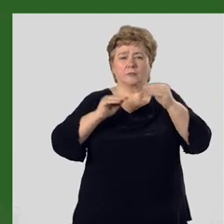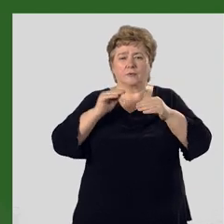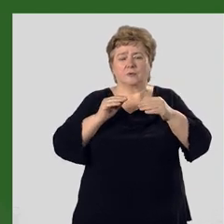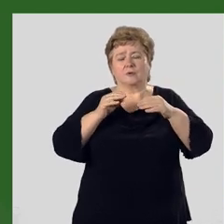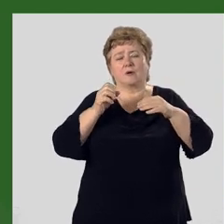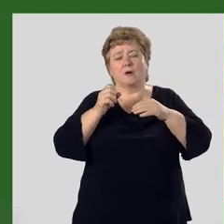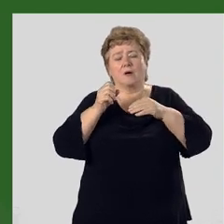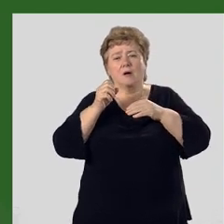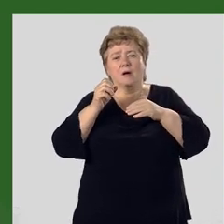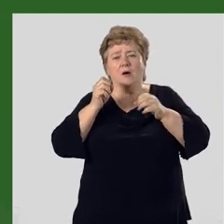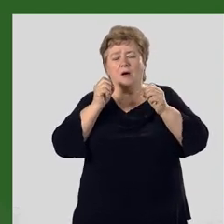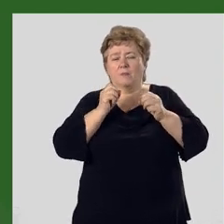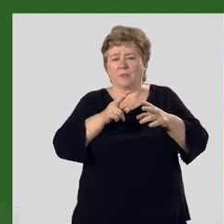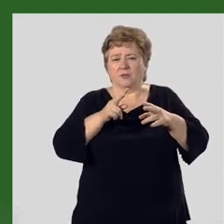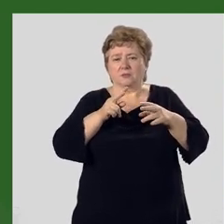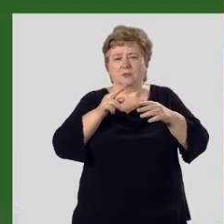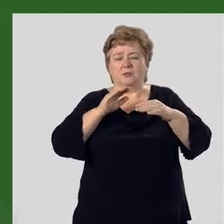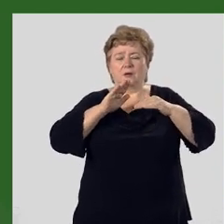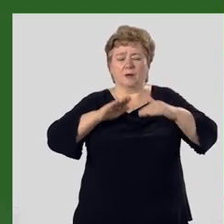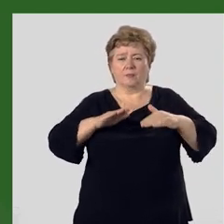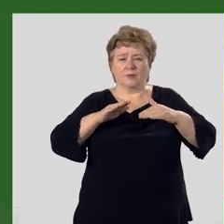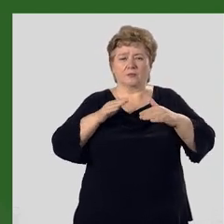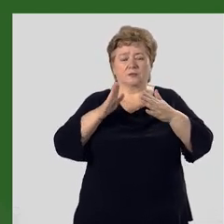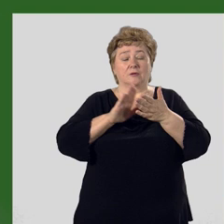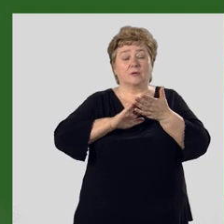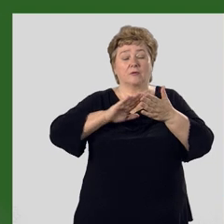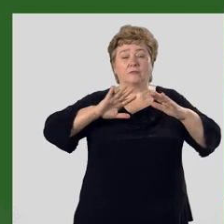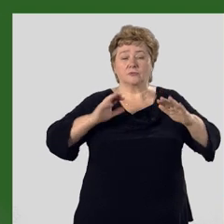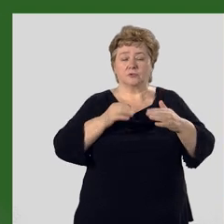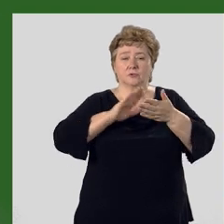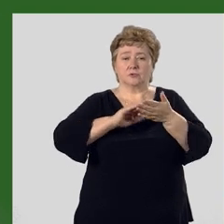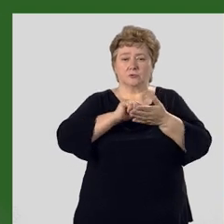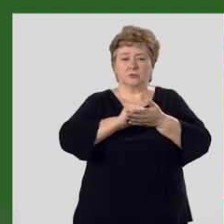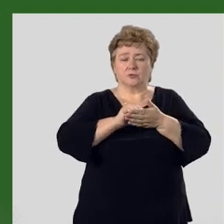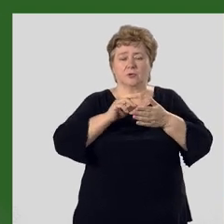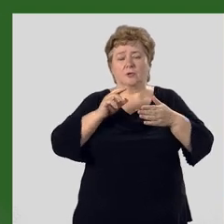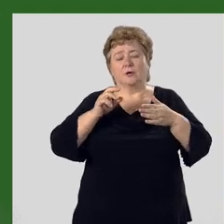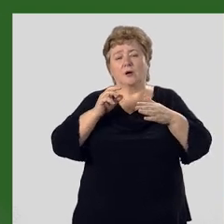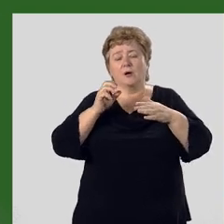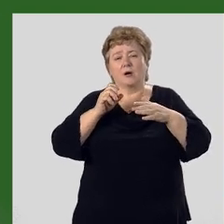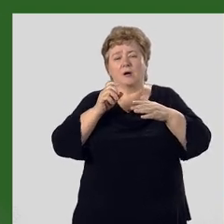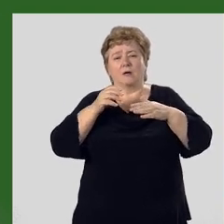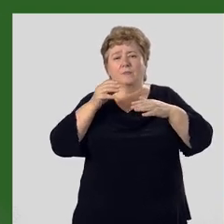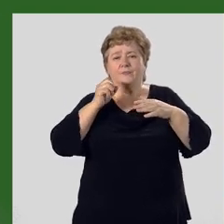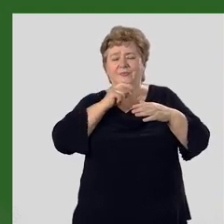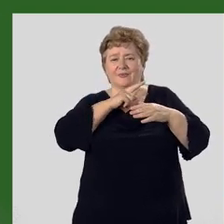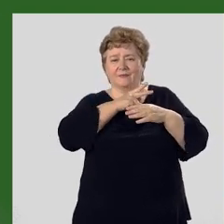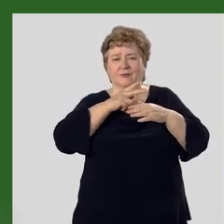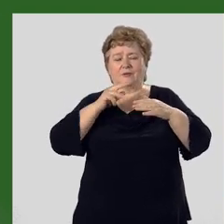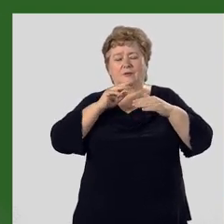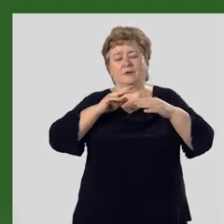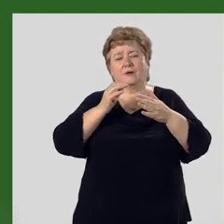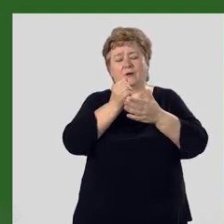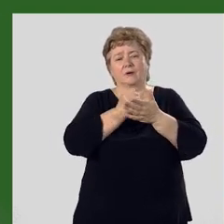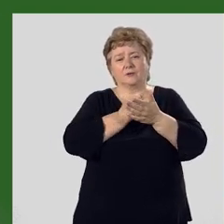хвостохранилищ Кыргызстана. В случае разрушения хвостохранилищ оползневыми потоками в опасности